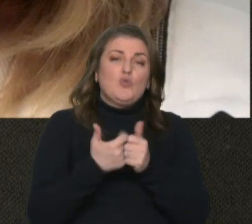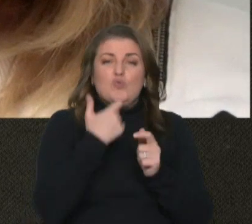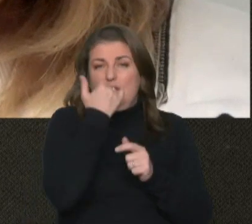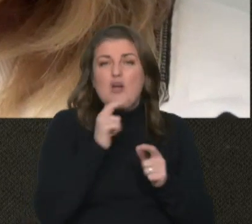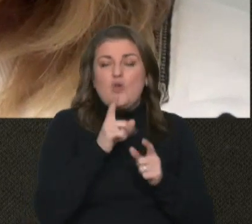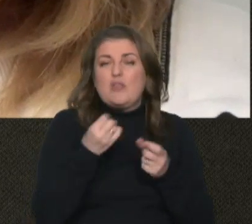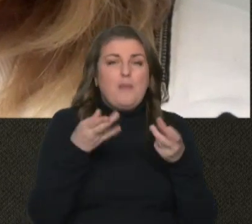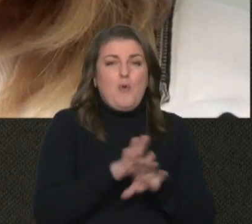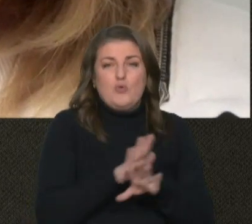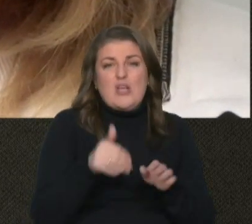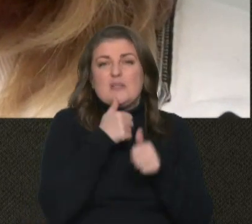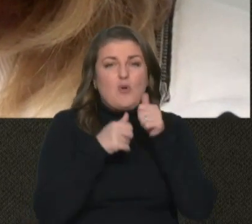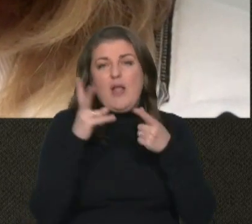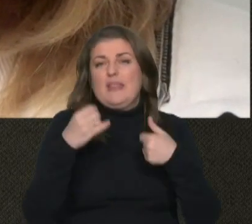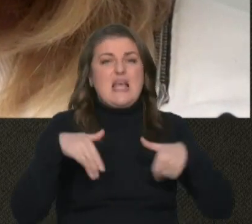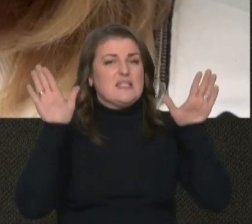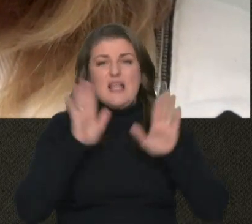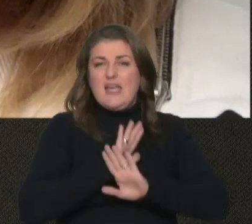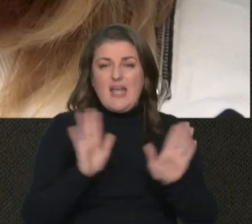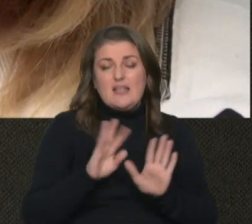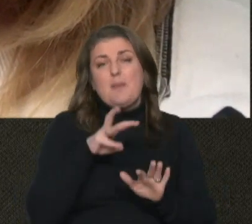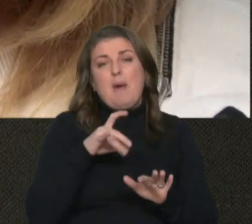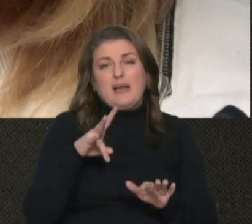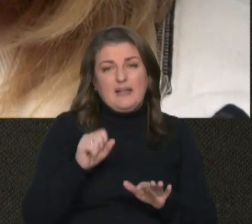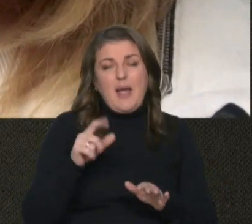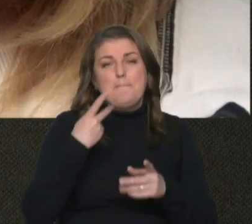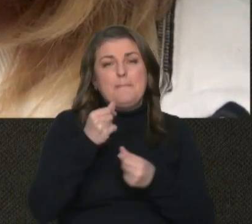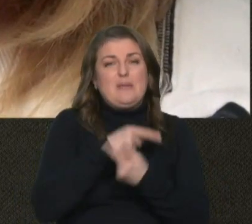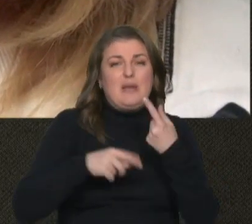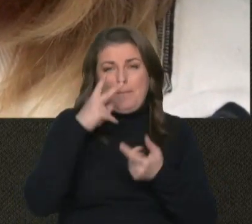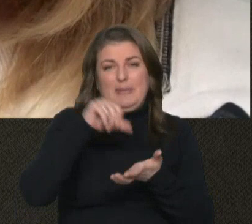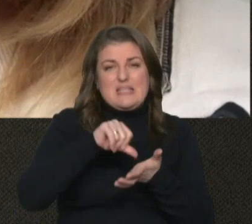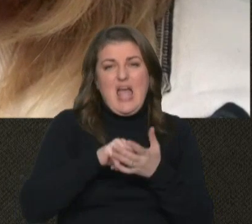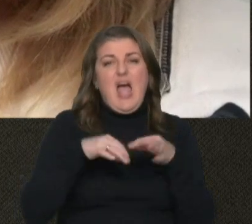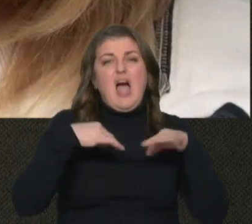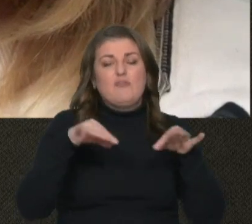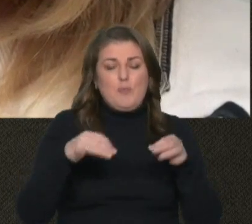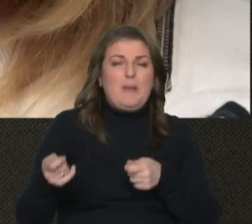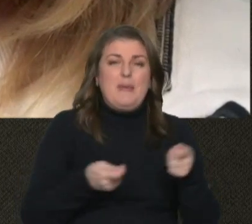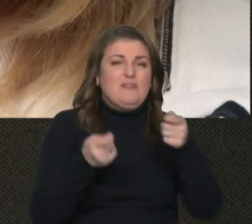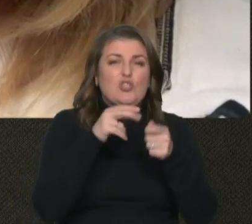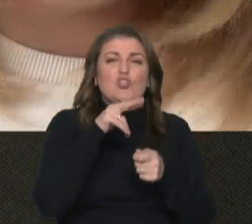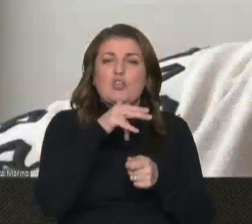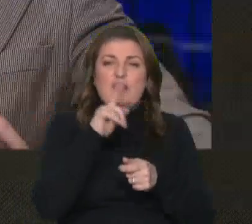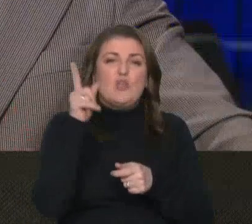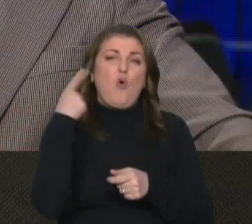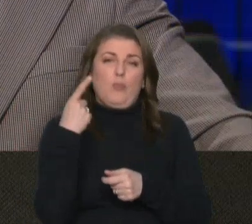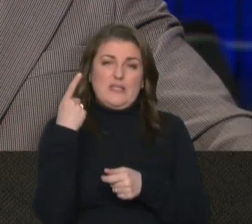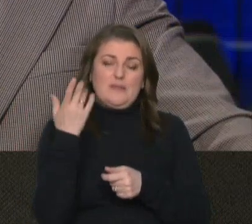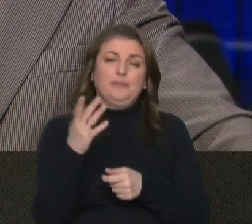дякую, що не полишаєте спробу, не здаєтесь. Марина Здепська, підприємниця і представниця автомобільних перев'язників Чернівецької області.